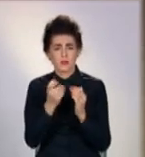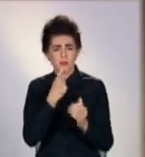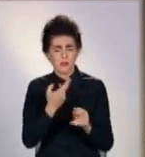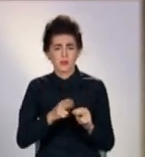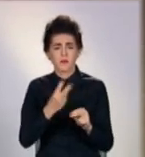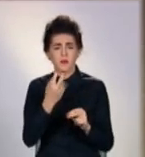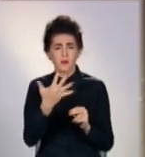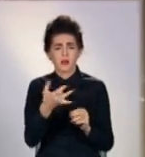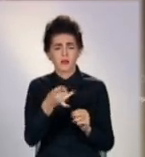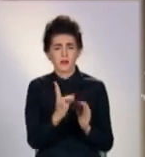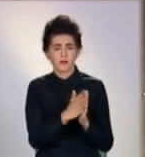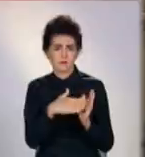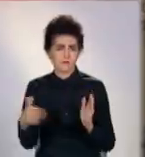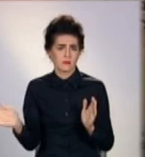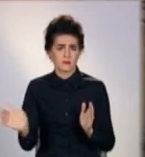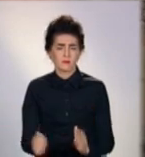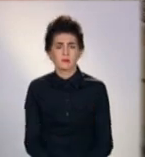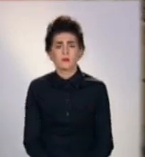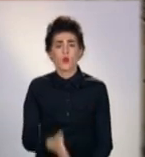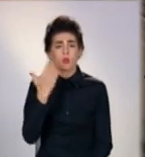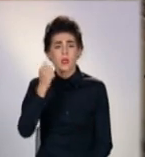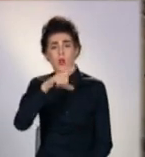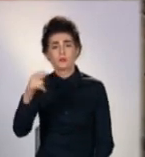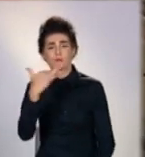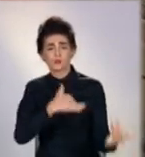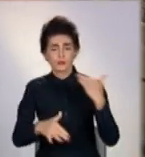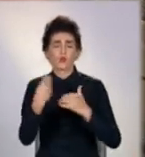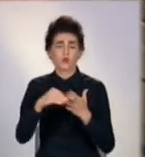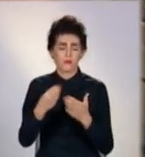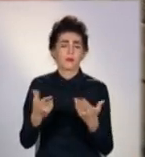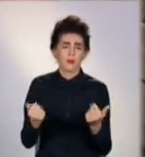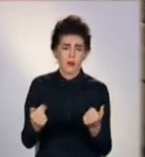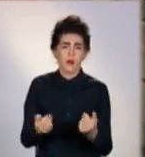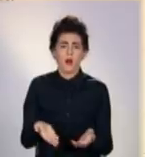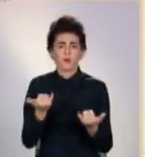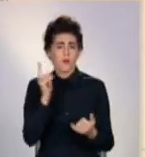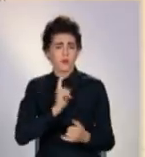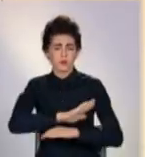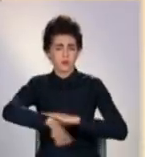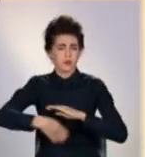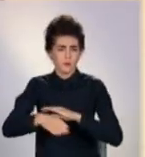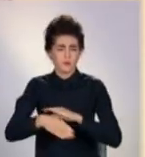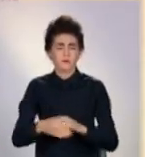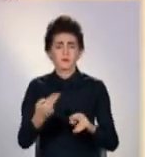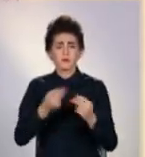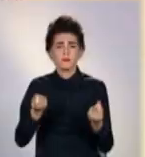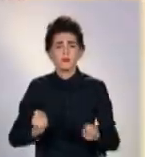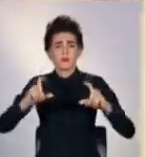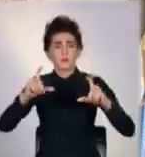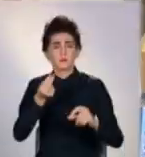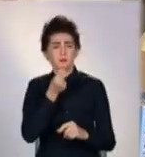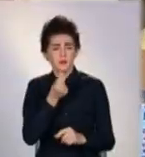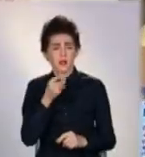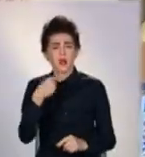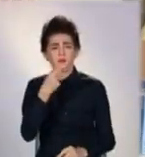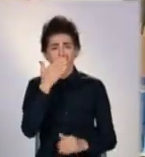гривень. Коли люди їздять, тоді беруть. Коли одні люди не беруть. Стрімке сторожчання продуктів продавці